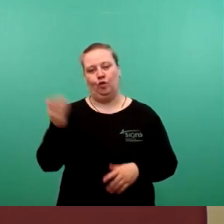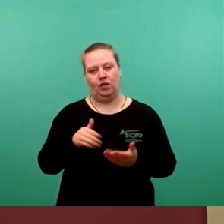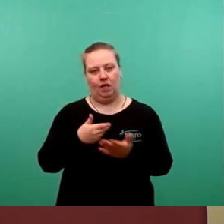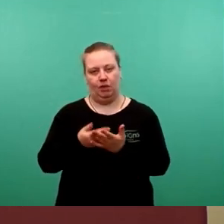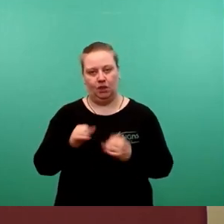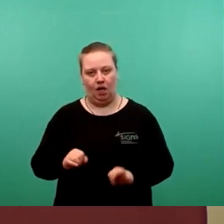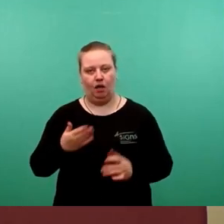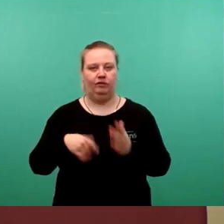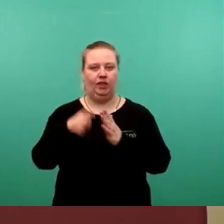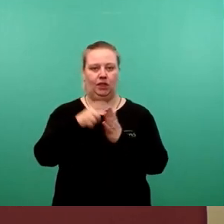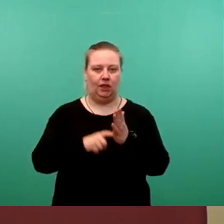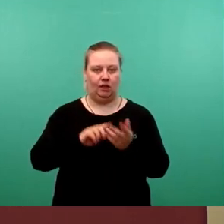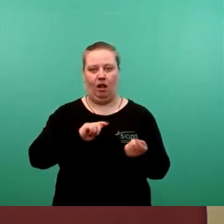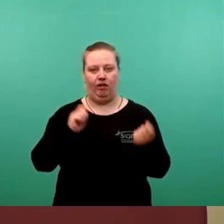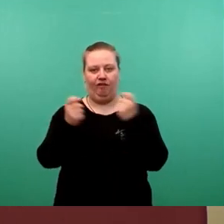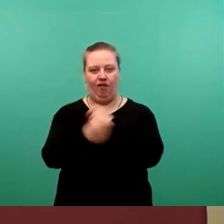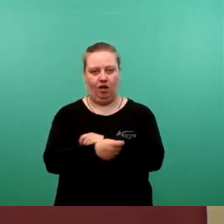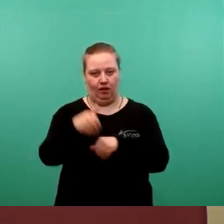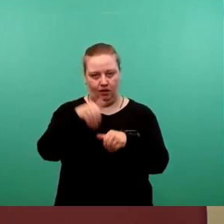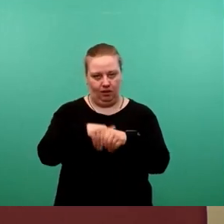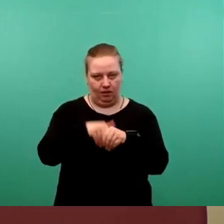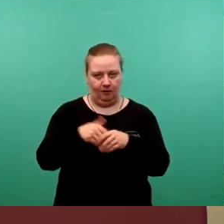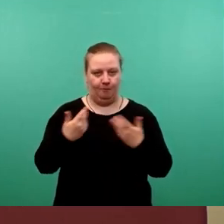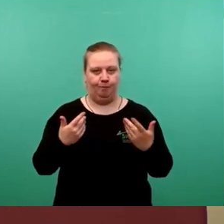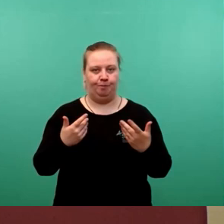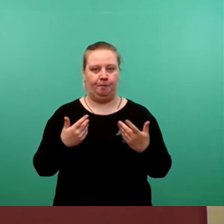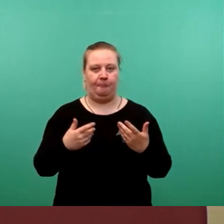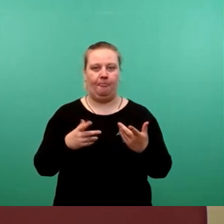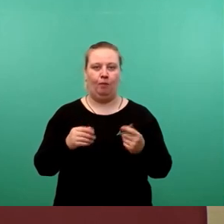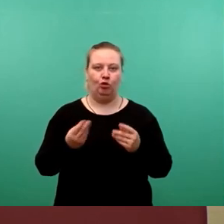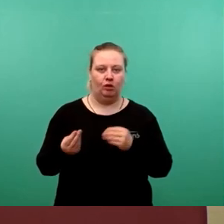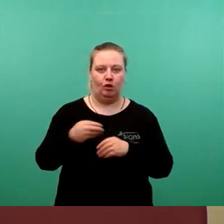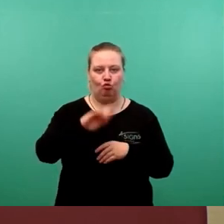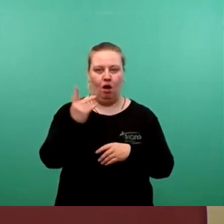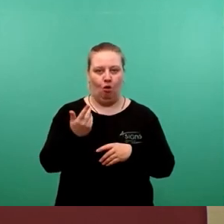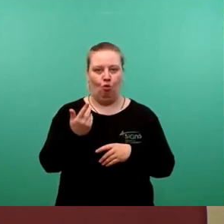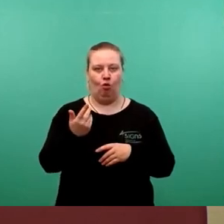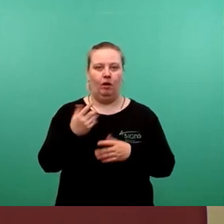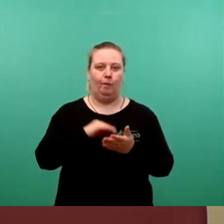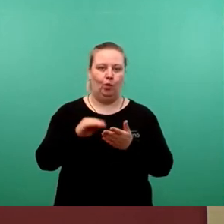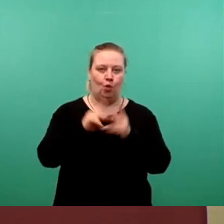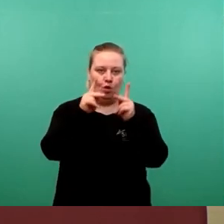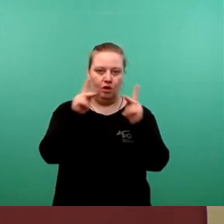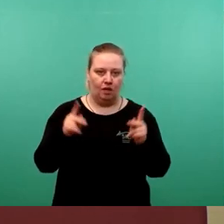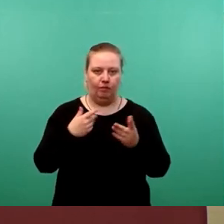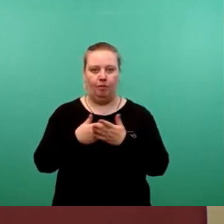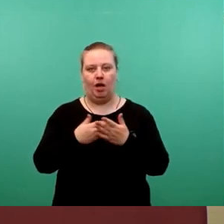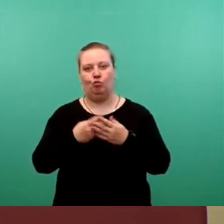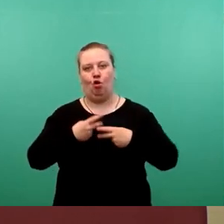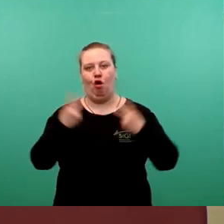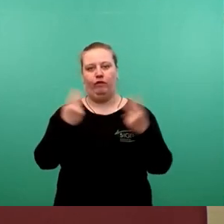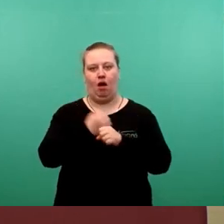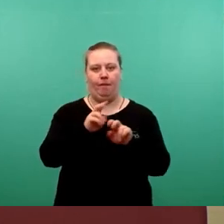digitalen Wandel der Verwaltung abbildet, mit zukunftsfähigen Bürokonzepten wie mit offenen Arbeitswelten.